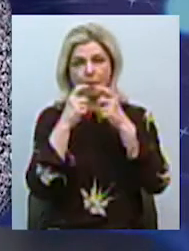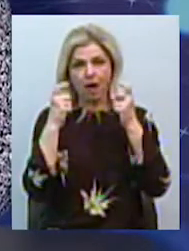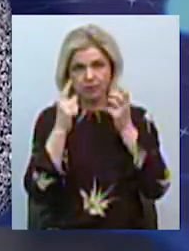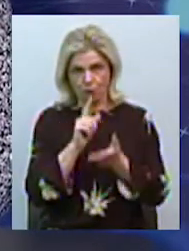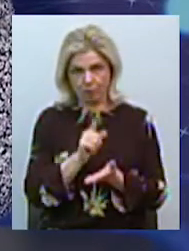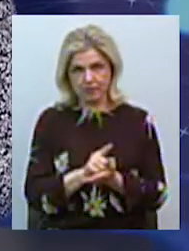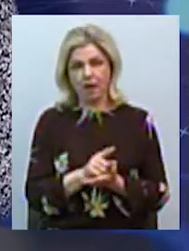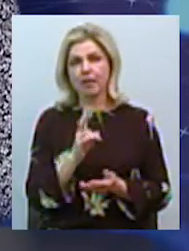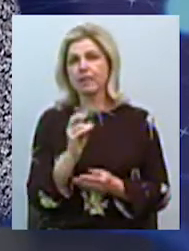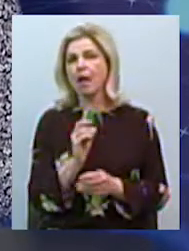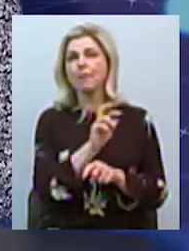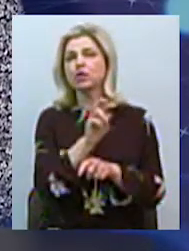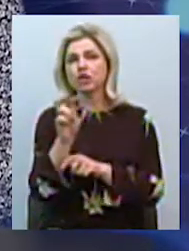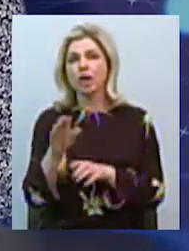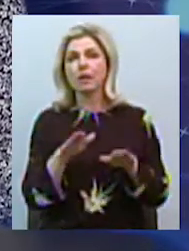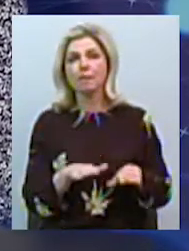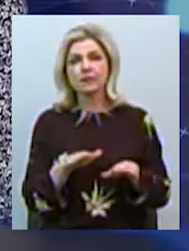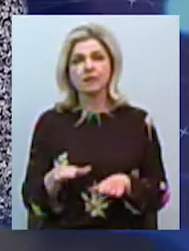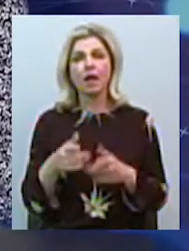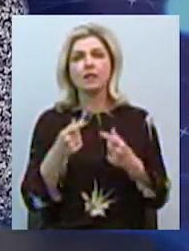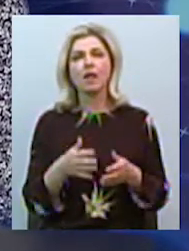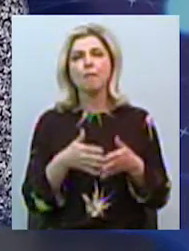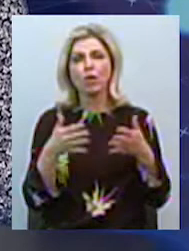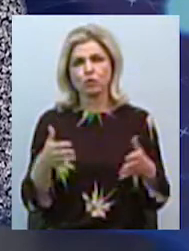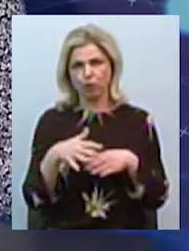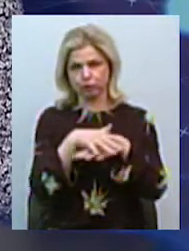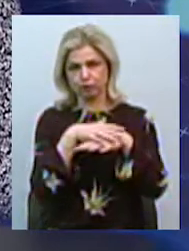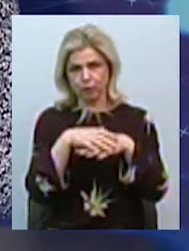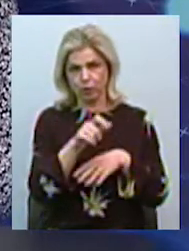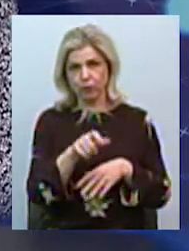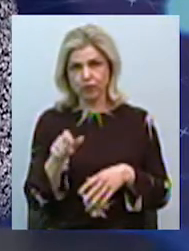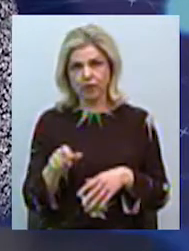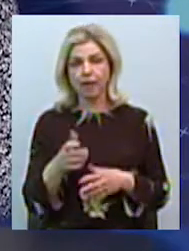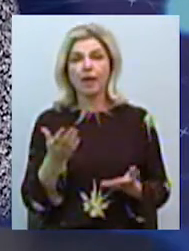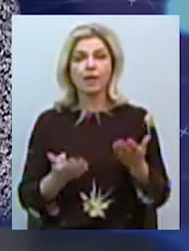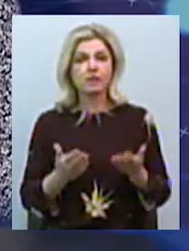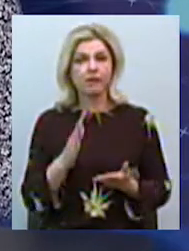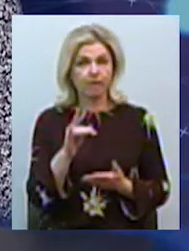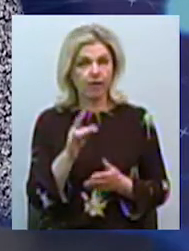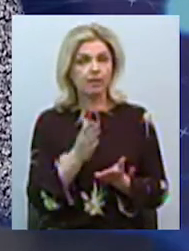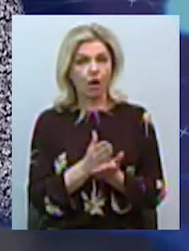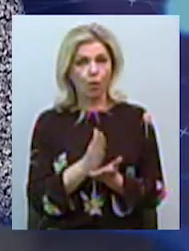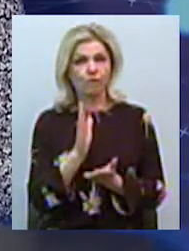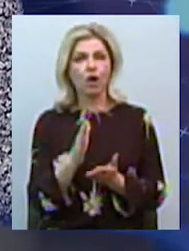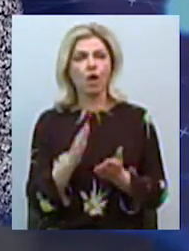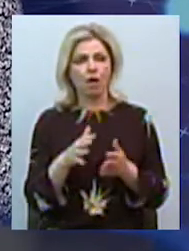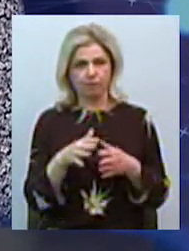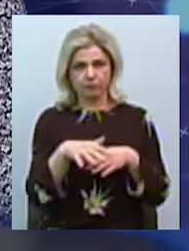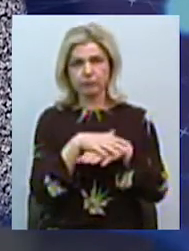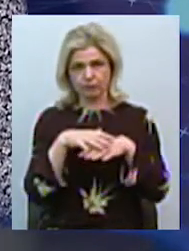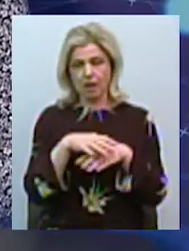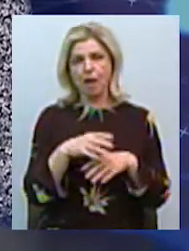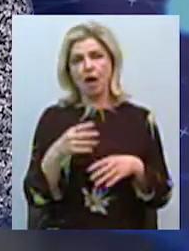не посіщати місця, де більшо кількість людей. Якщо ви находитесь в общественному місці, то